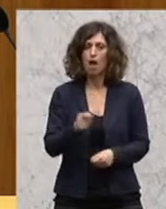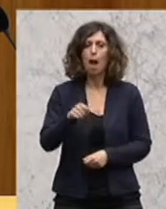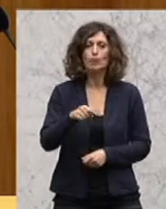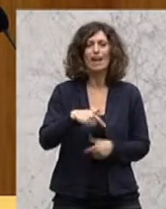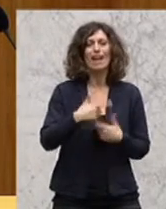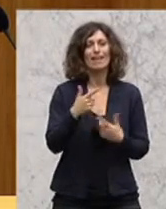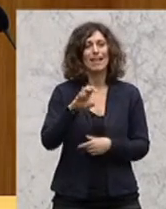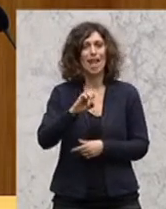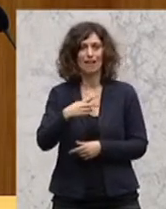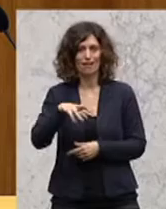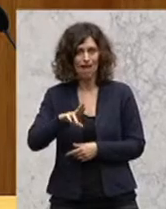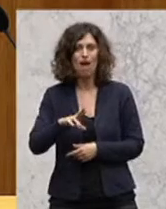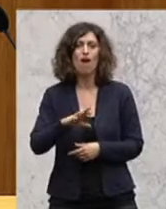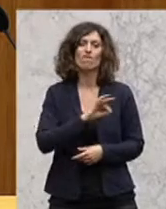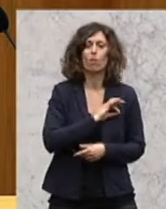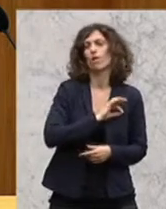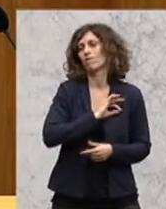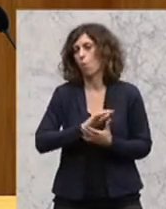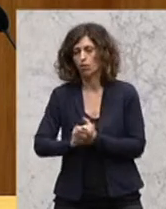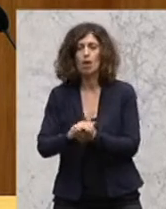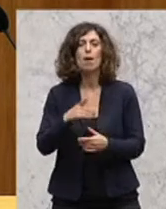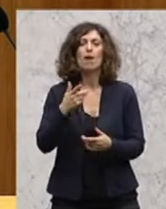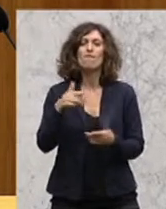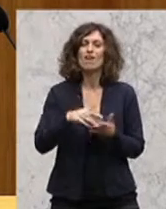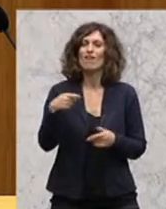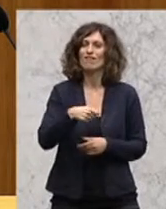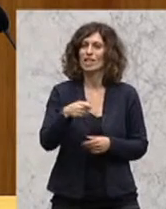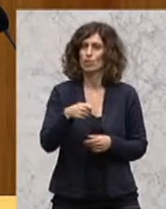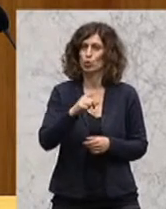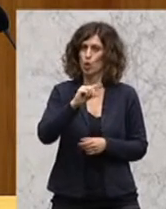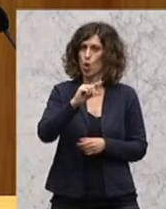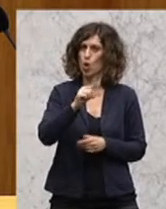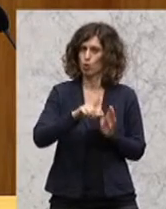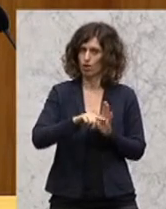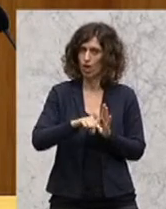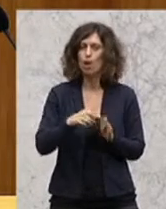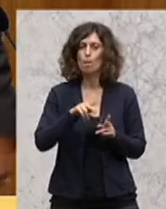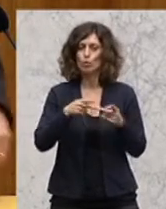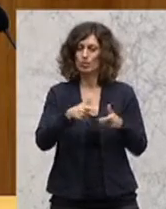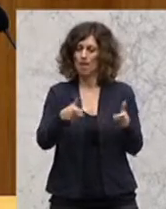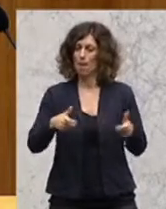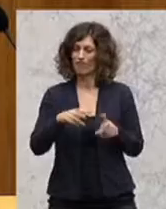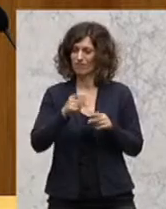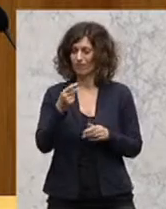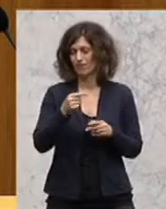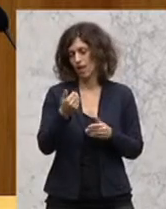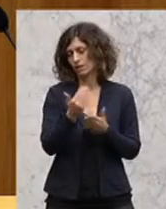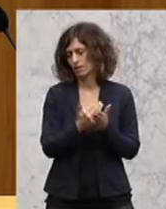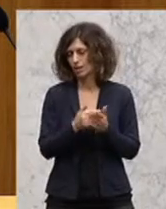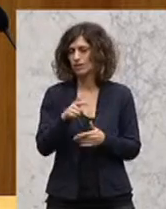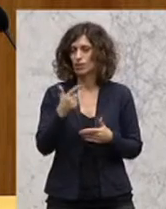Lichtenwecker, Freundinnen und Freunde, betreffend der Finanzierungslücke im Bundesfinanzrahmengesetz 2017-2020,